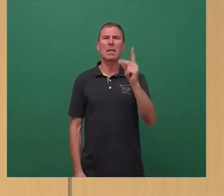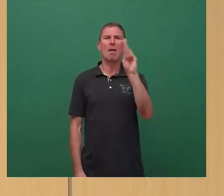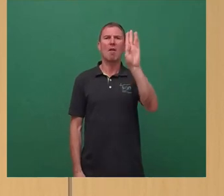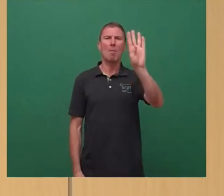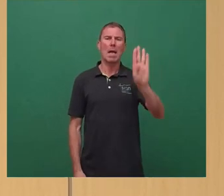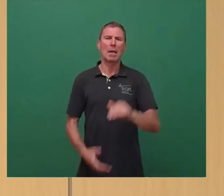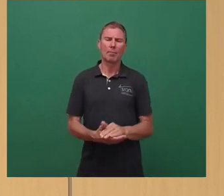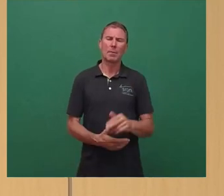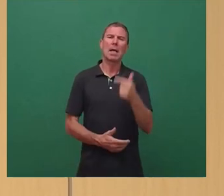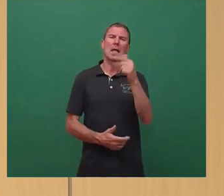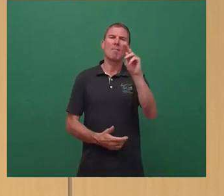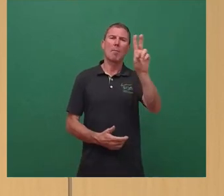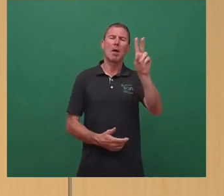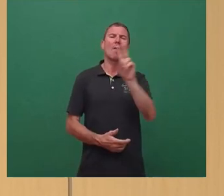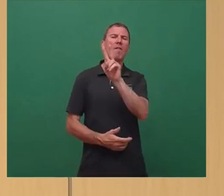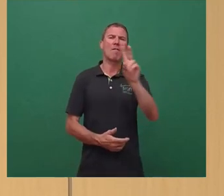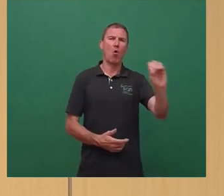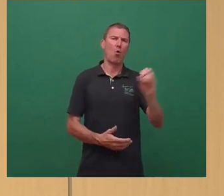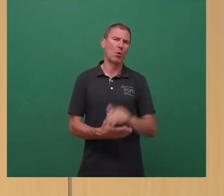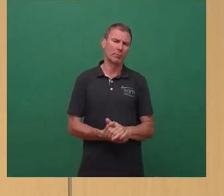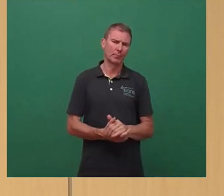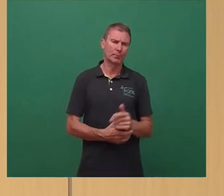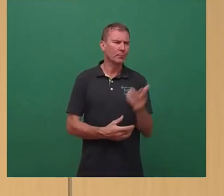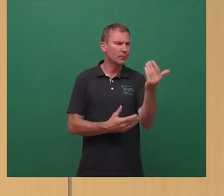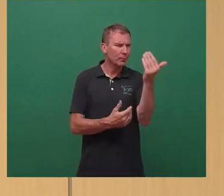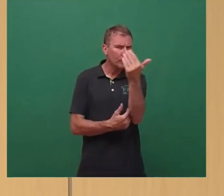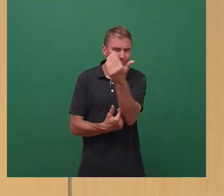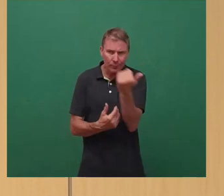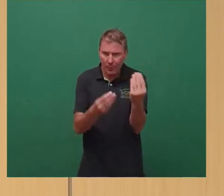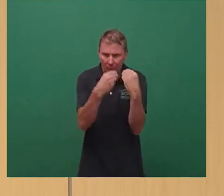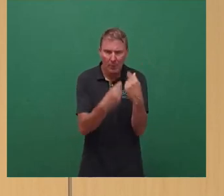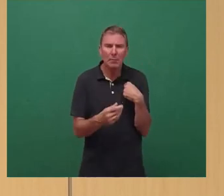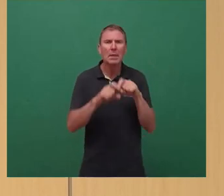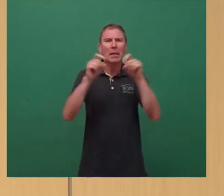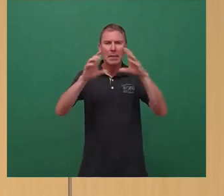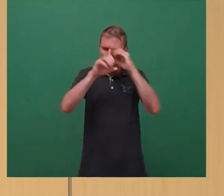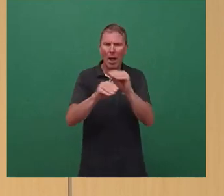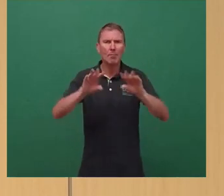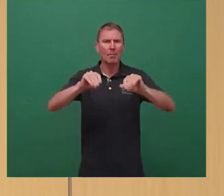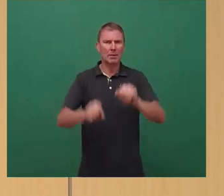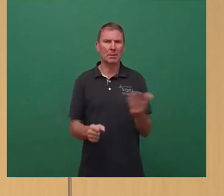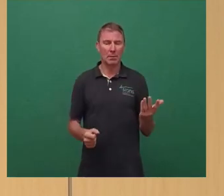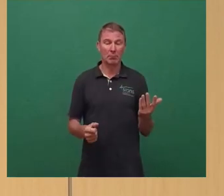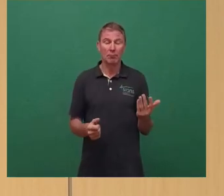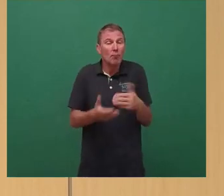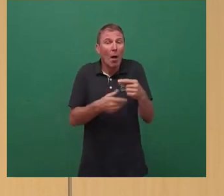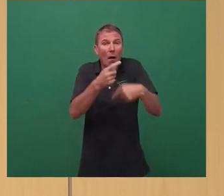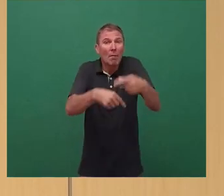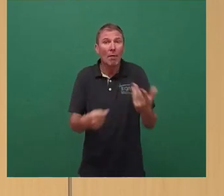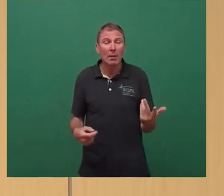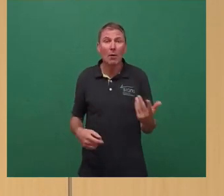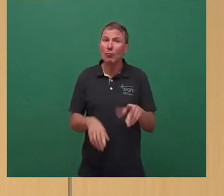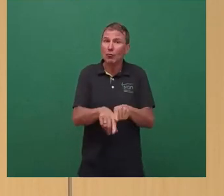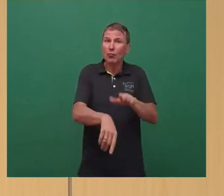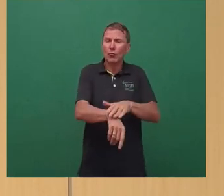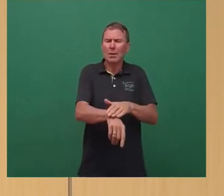TWD und der VVO, damit man sich überhaupt mal mit den Themen befassen kann. Es geht auch weiter. Derzeit, irgendeiner